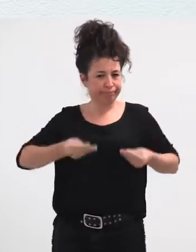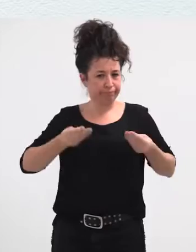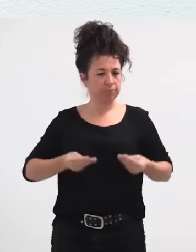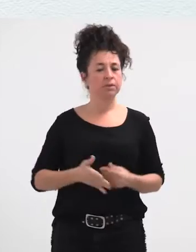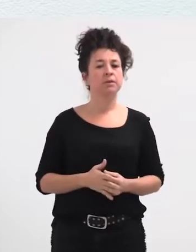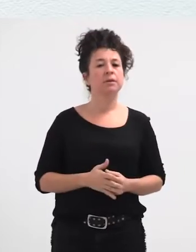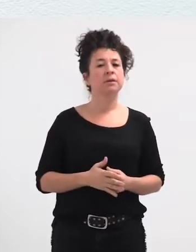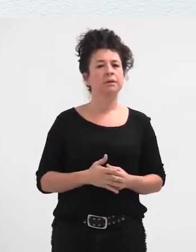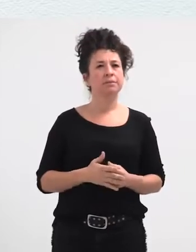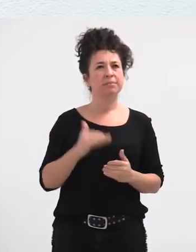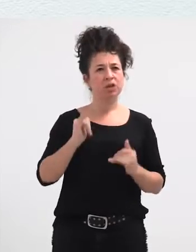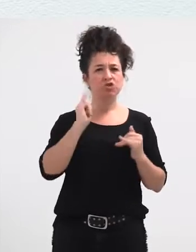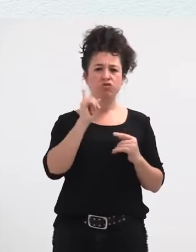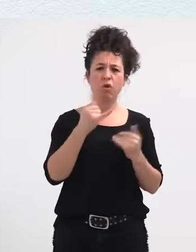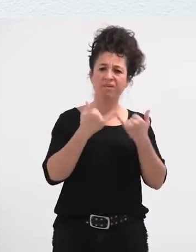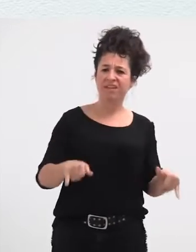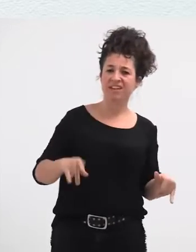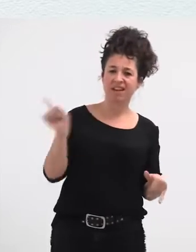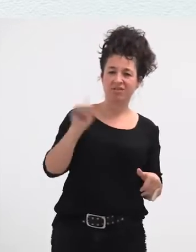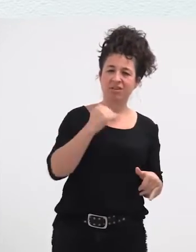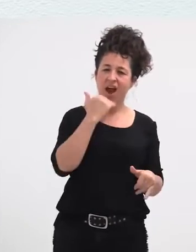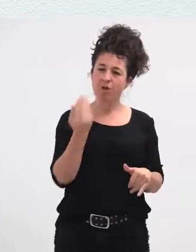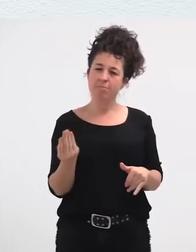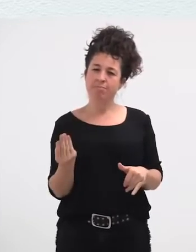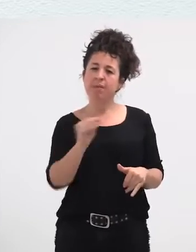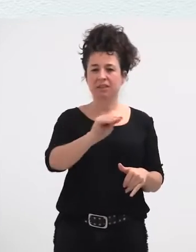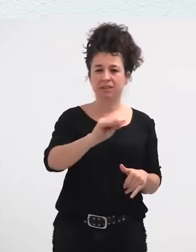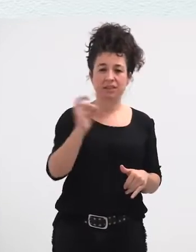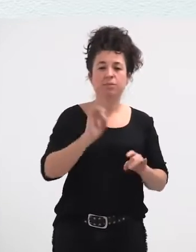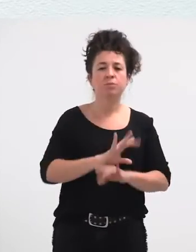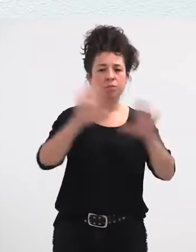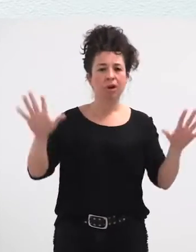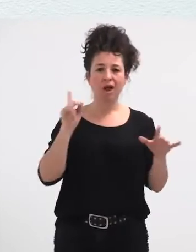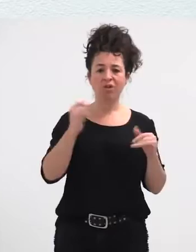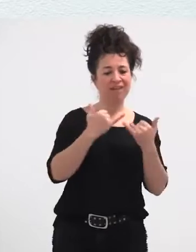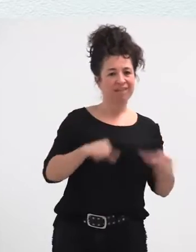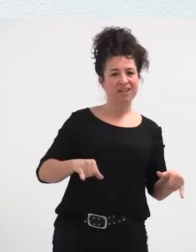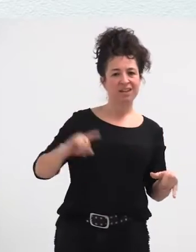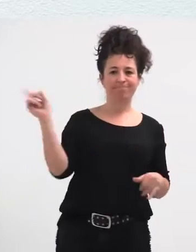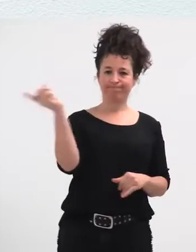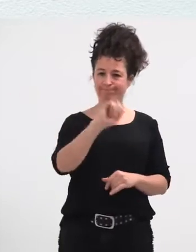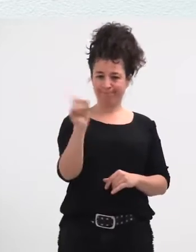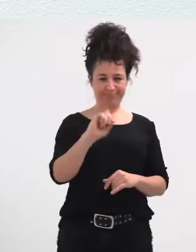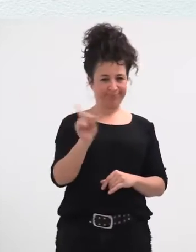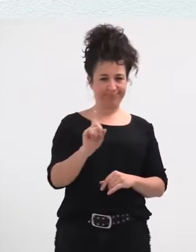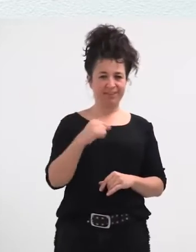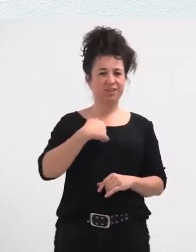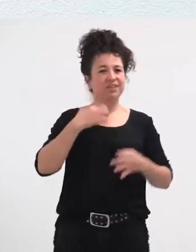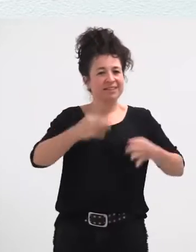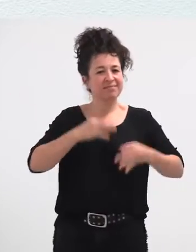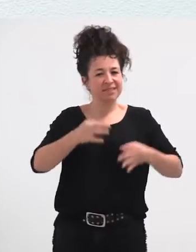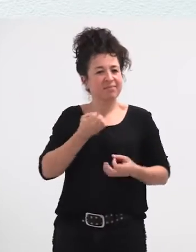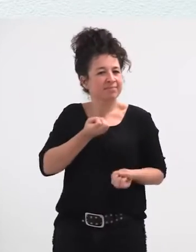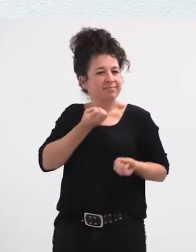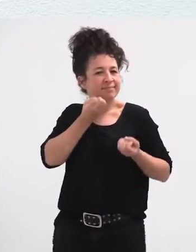Eta Jaibadu Baina Gaiago Dira Hori Gizan Dago Oso-aso Arri Ez Dira Jaibadu Bak Herrik Nik Betiko Antatzen Eta Irunen